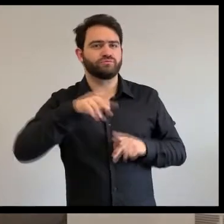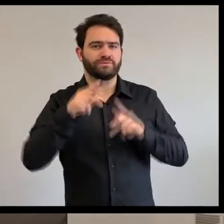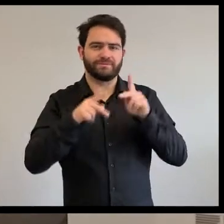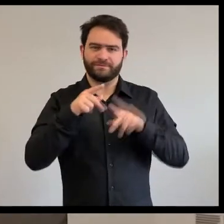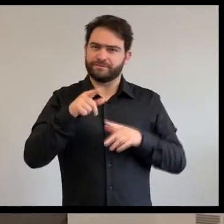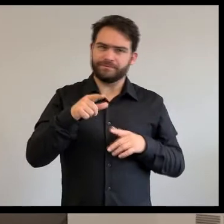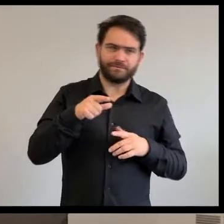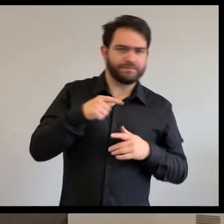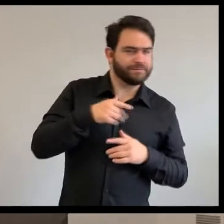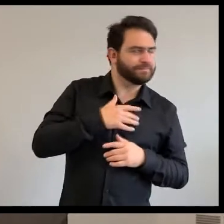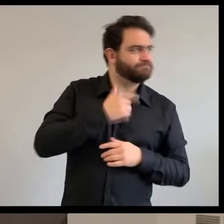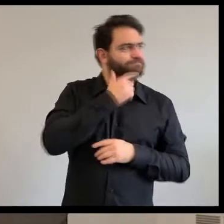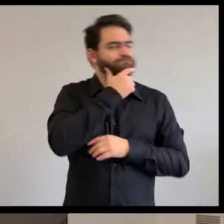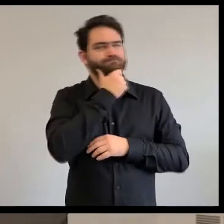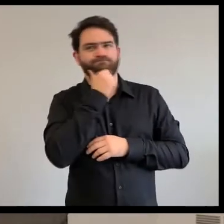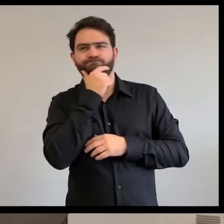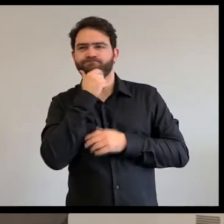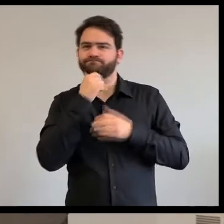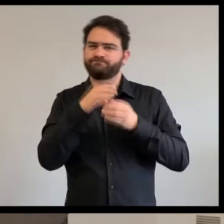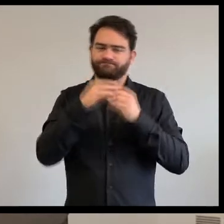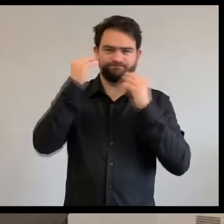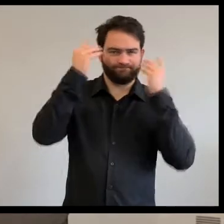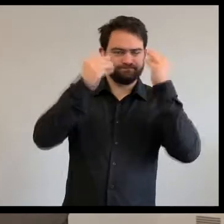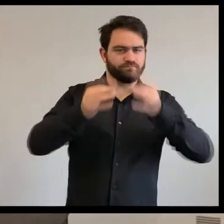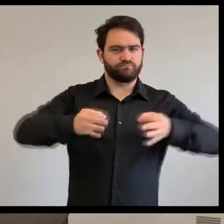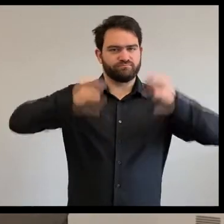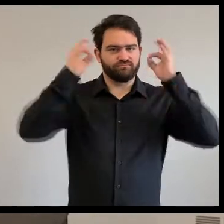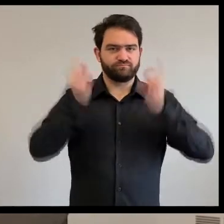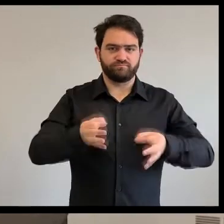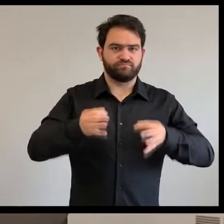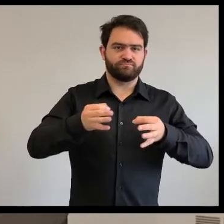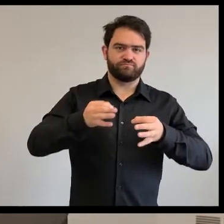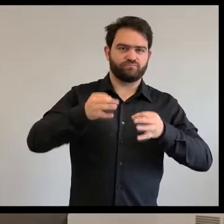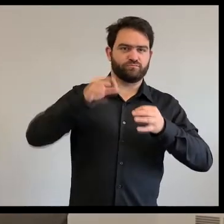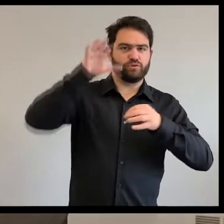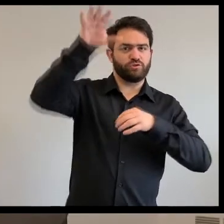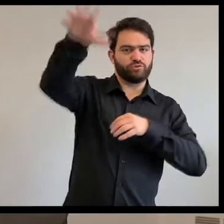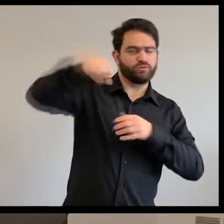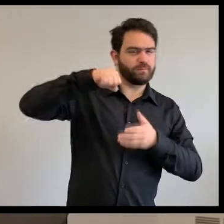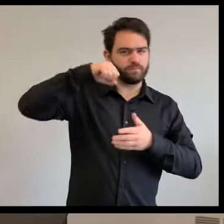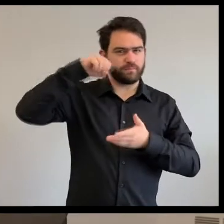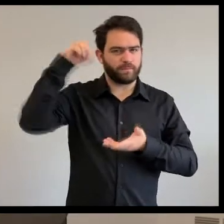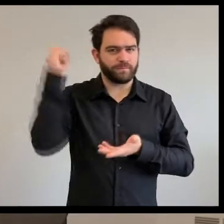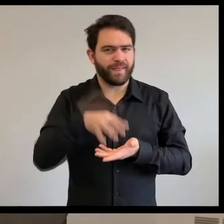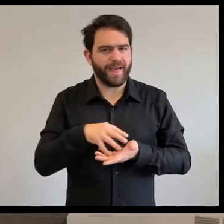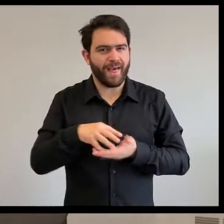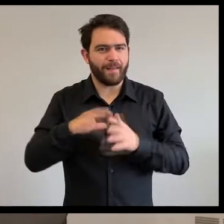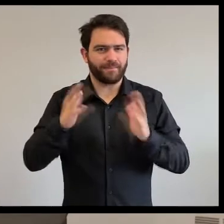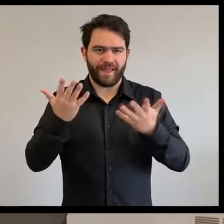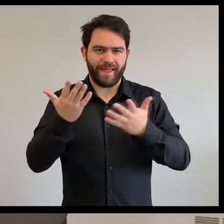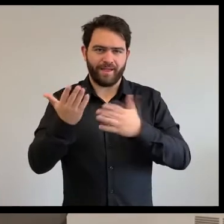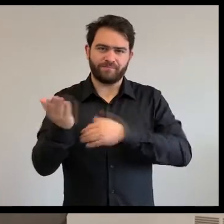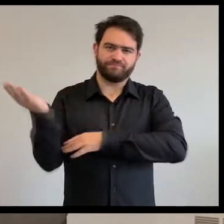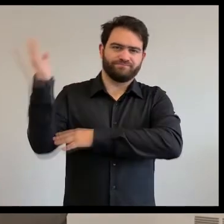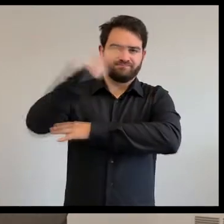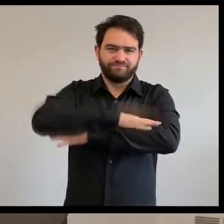les chouards ont fait un plan avec les colibris pour s'emparer de feu. Il pleuvait pendant toute la journée.